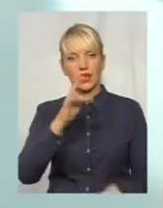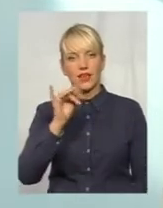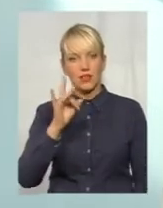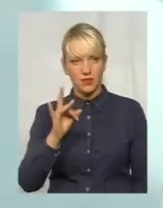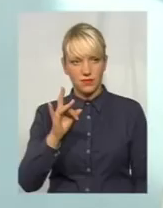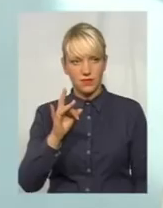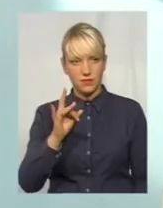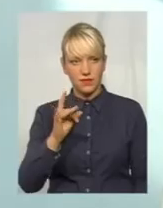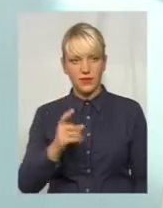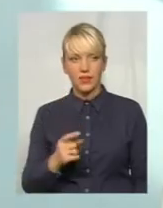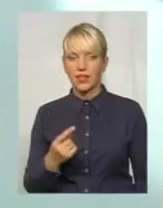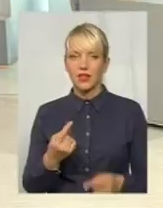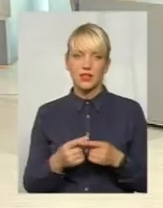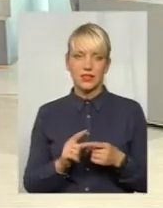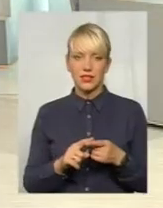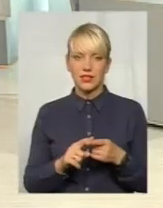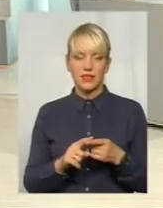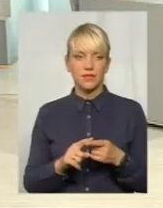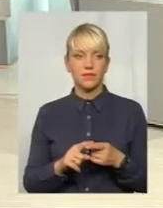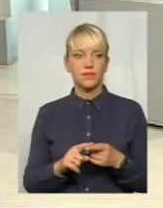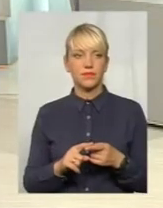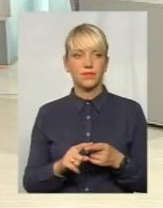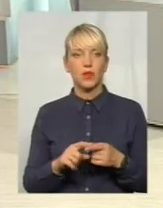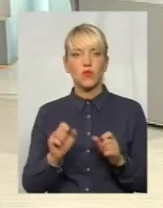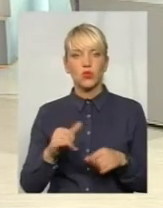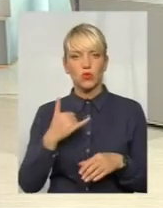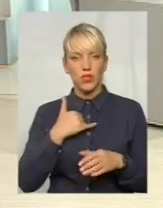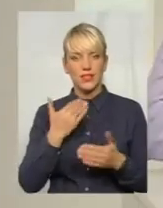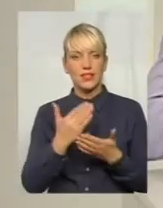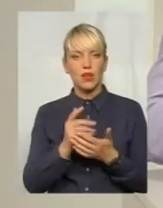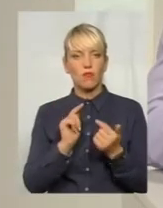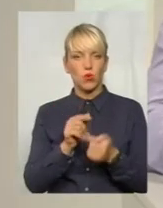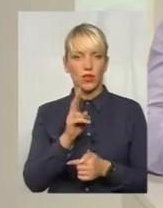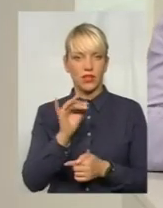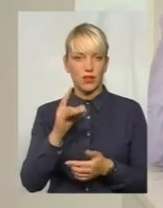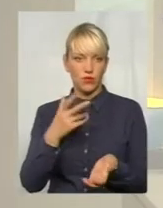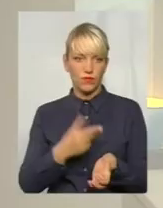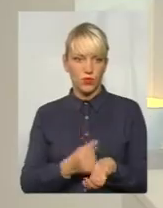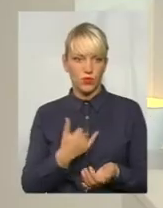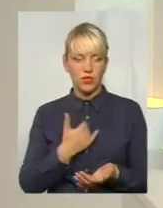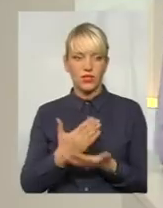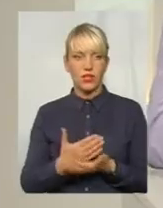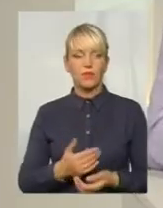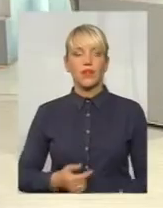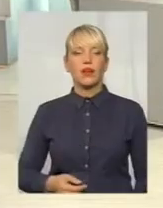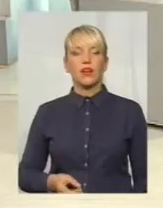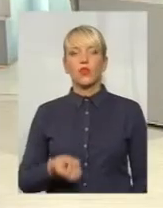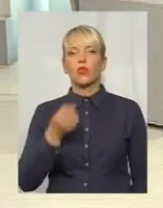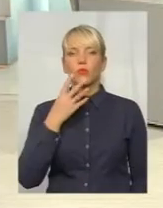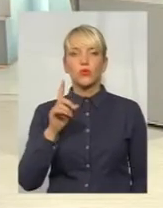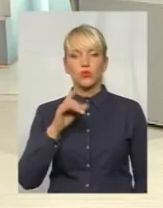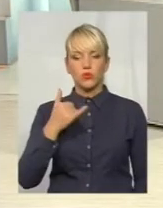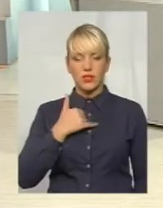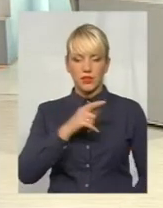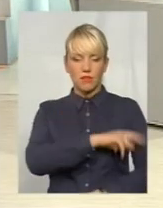Тобто ці можливості у нас є. Дякую. Головне, що медицина начебто в нас знає, як з цим боротися. І щеплення, я так